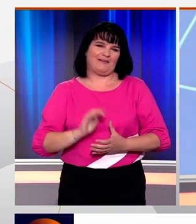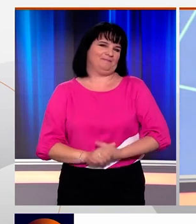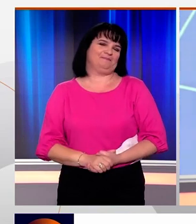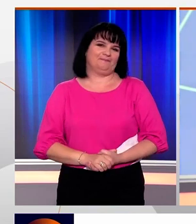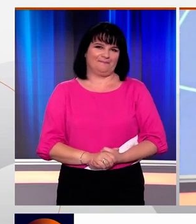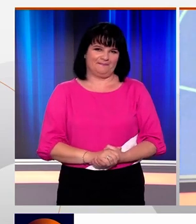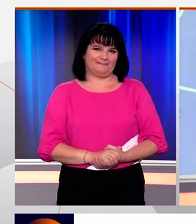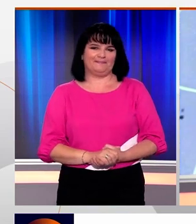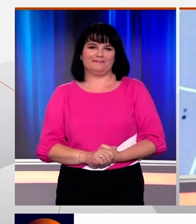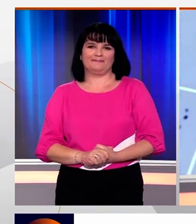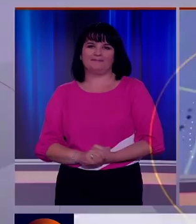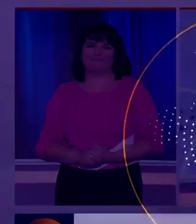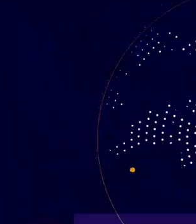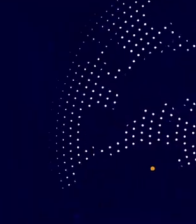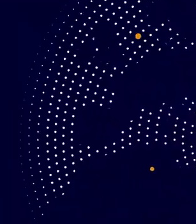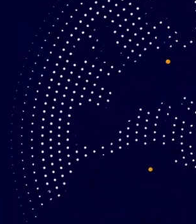απόγευμα σε όλους.